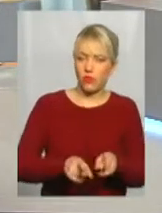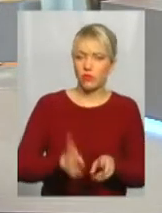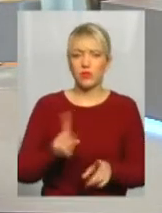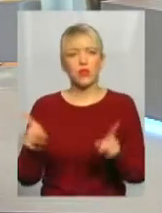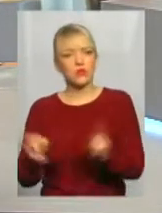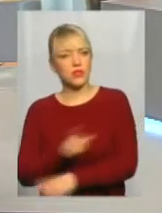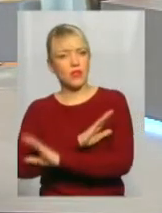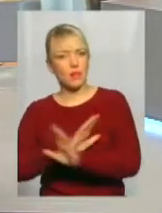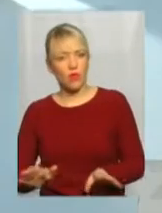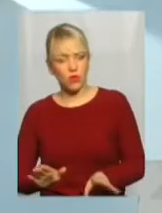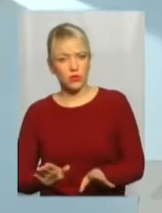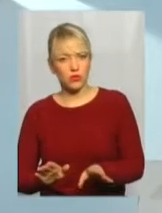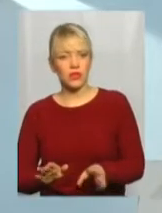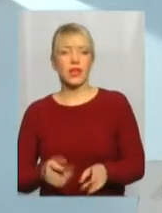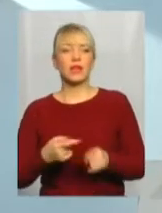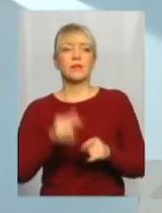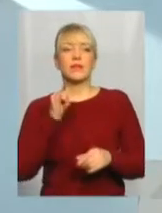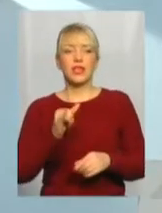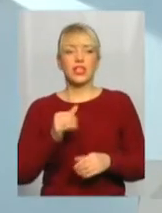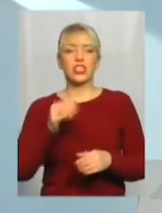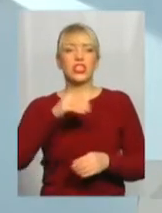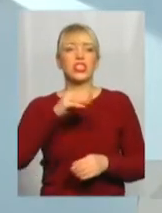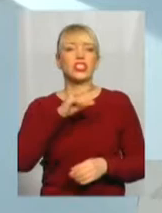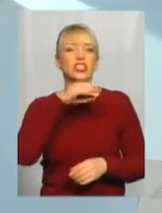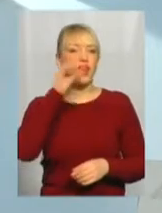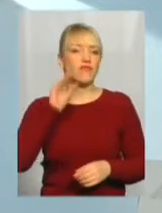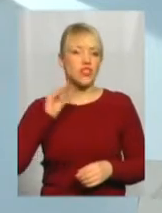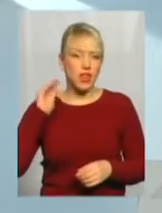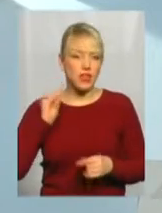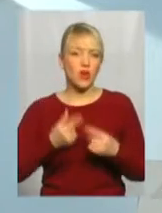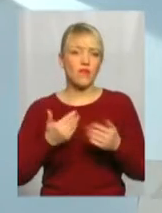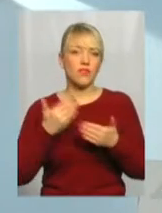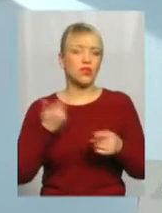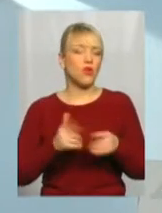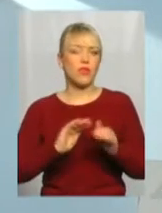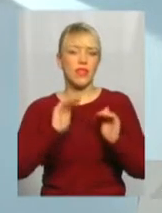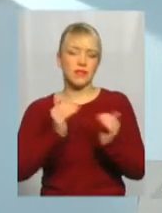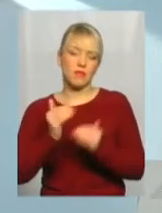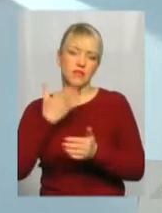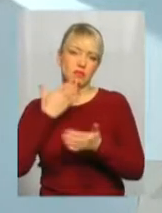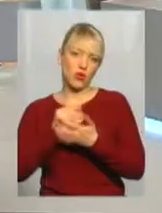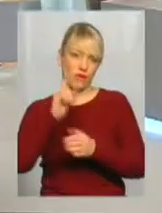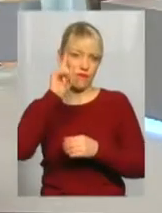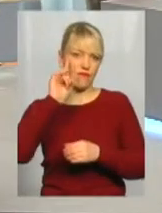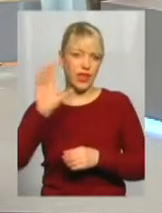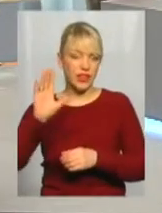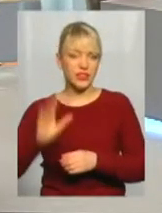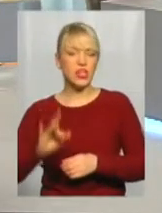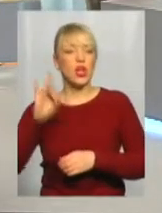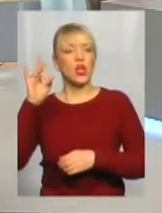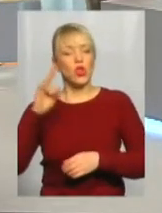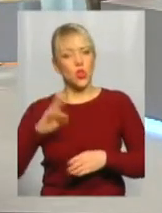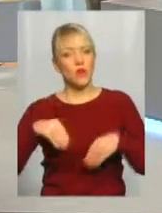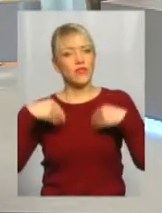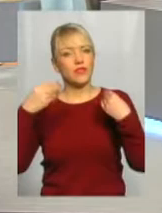погоджується. Ну, Шевченко від того не зменшується у своїй величі, але віддаємо